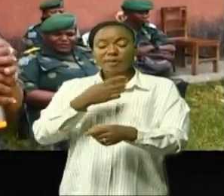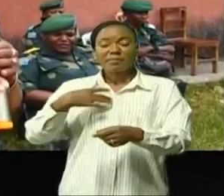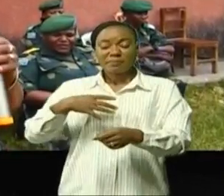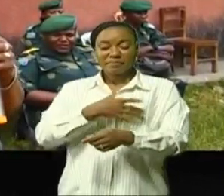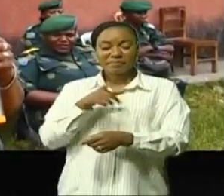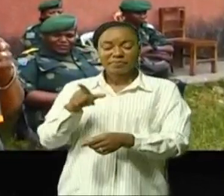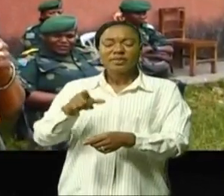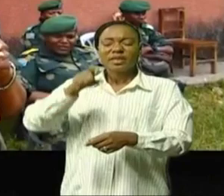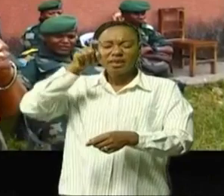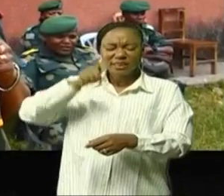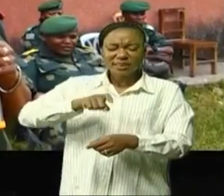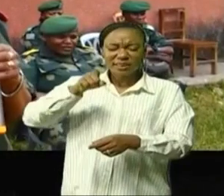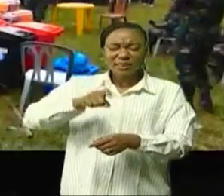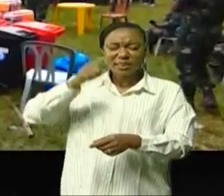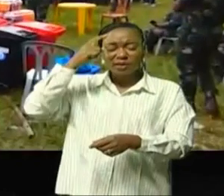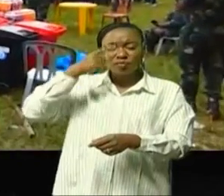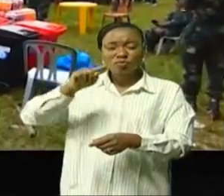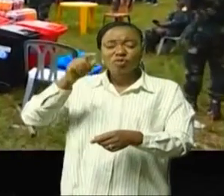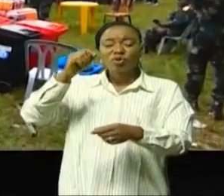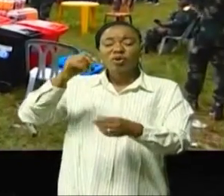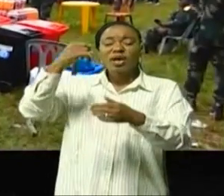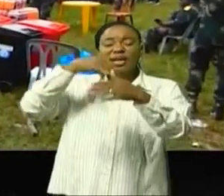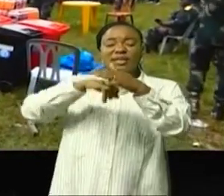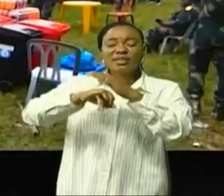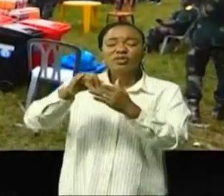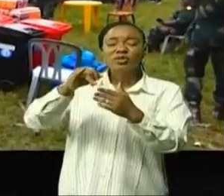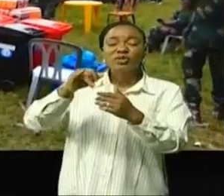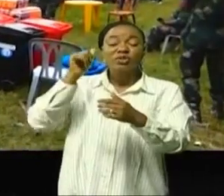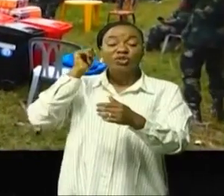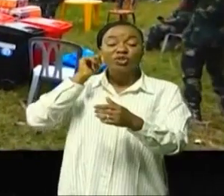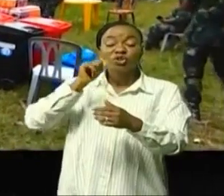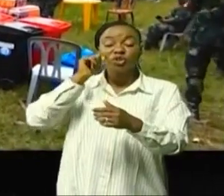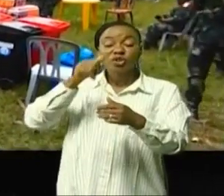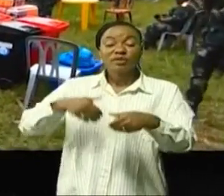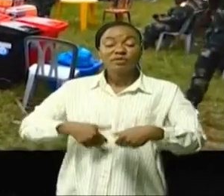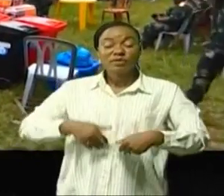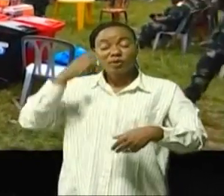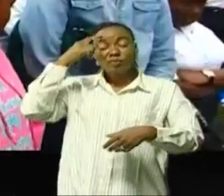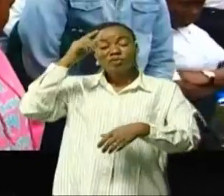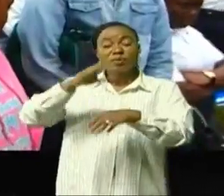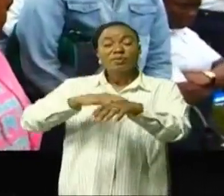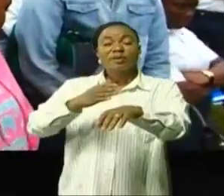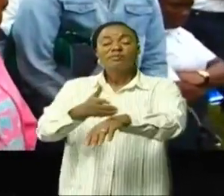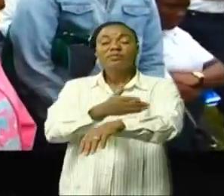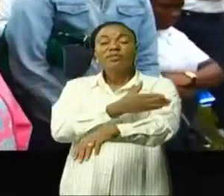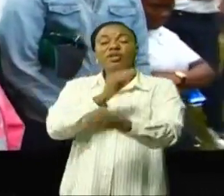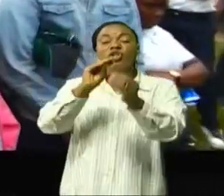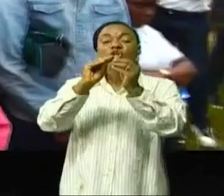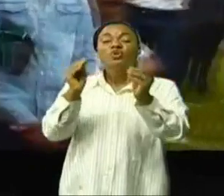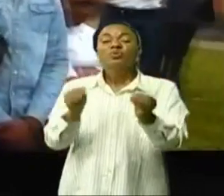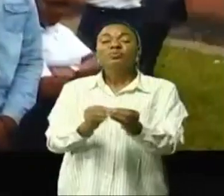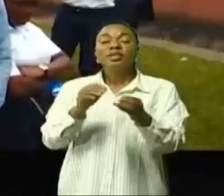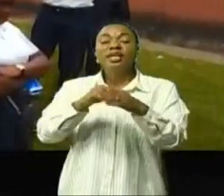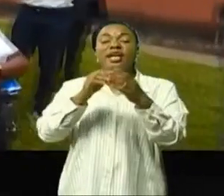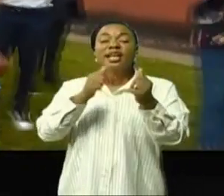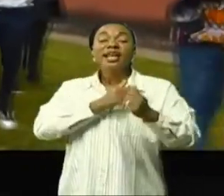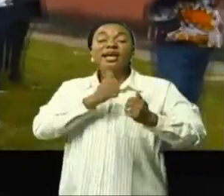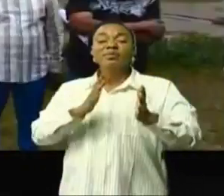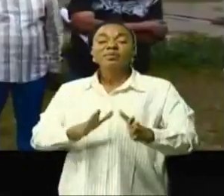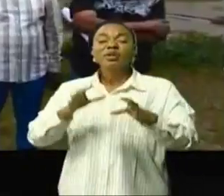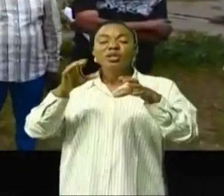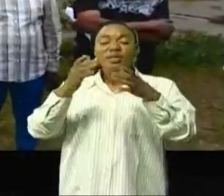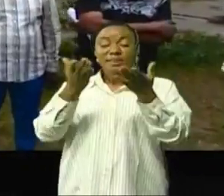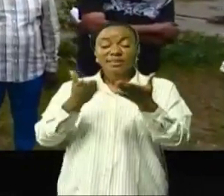d'insister sur l'adhésion surtout des jeunes filles congolaises pour faire accroître leur nombre dans l'armée à Kinshasa